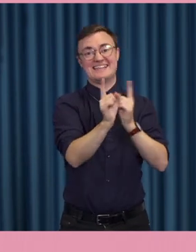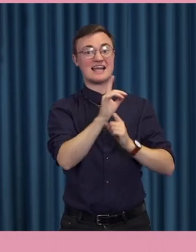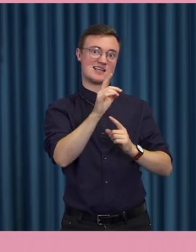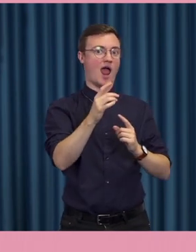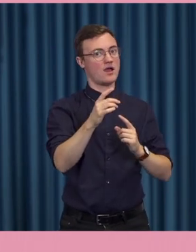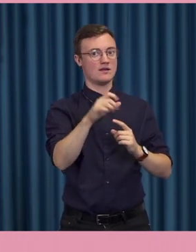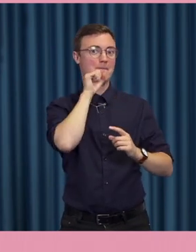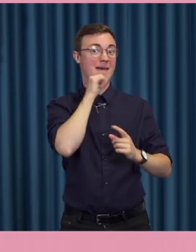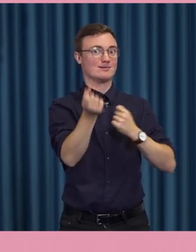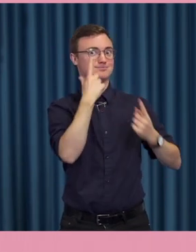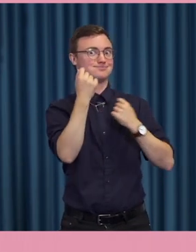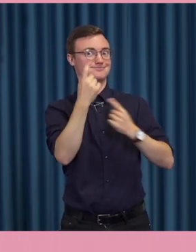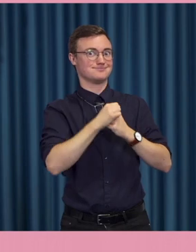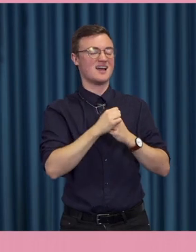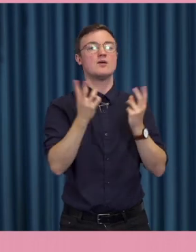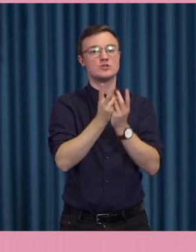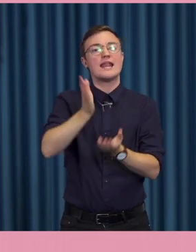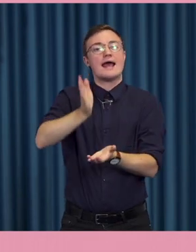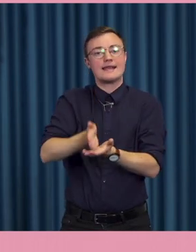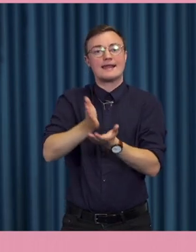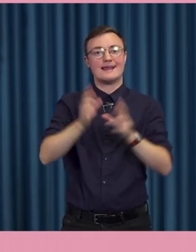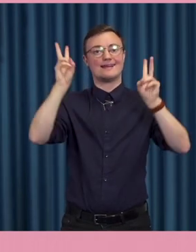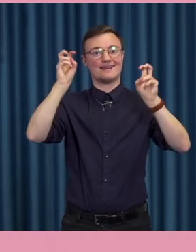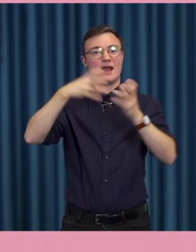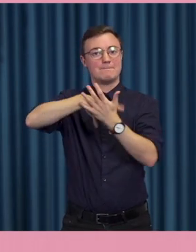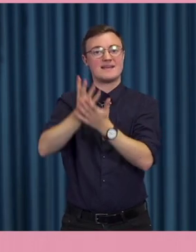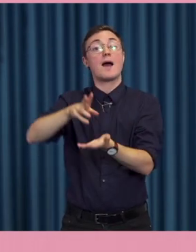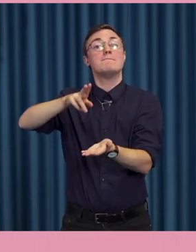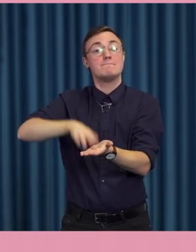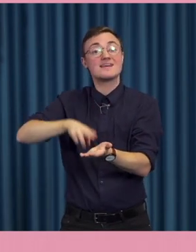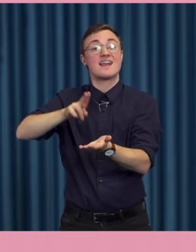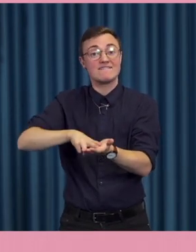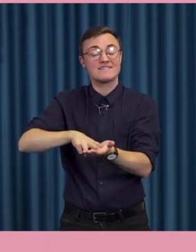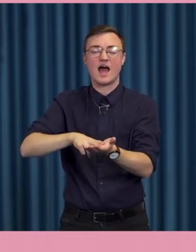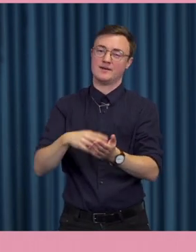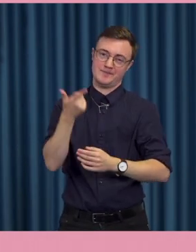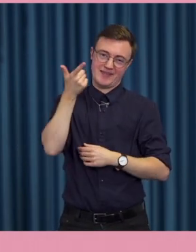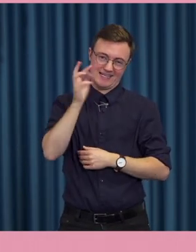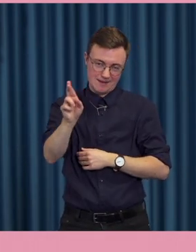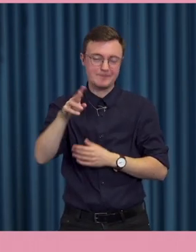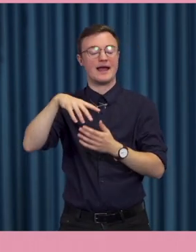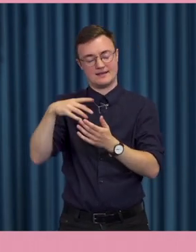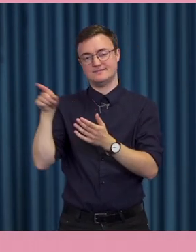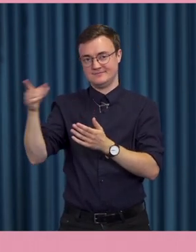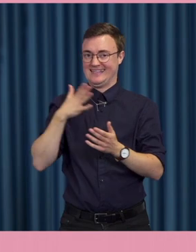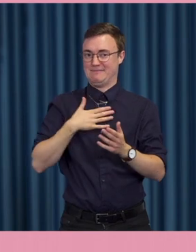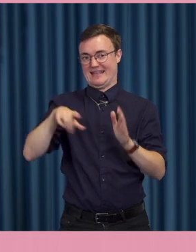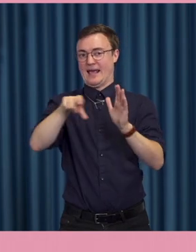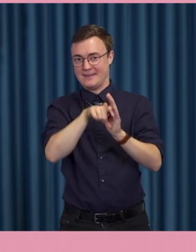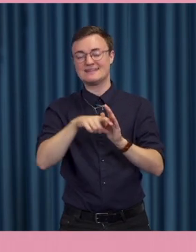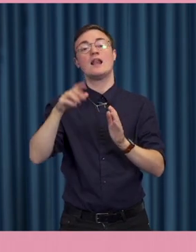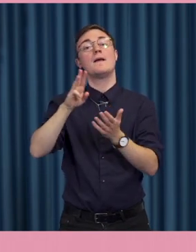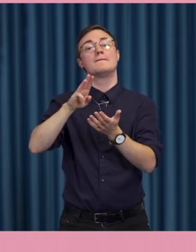ett media bekräftar, det tar vi upp några exempelfall av i kapitlet. När media bekräftar en tes